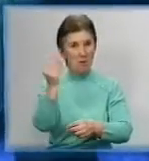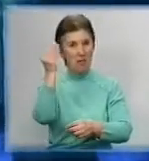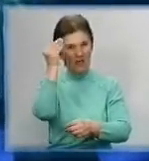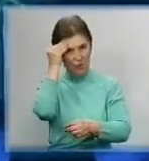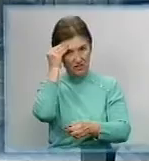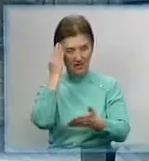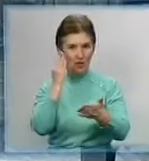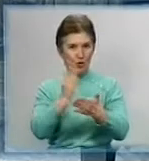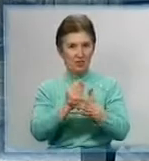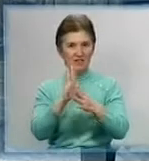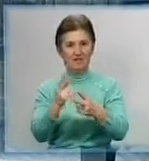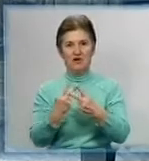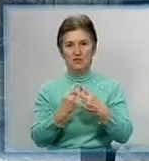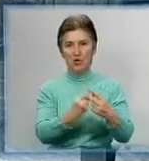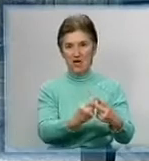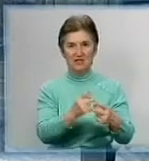тримання.